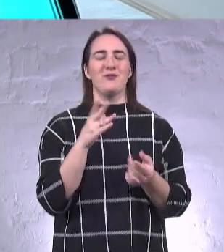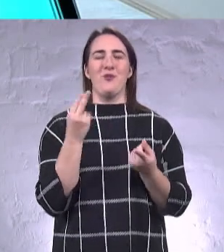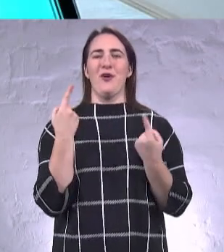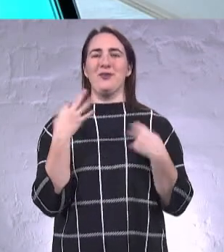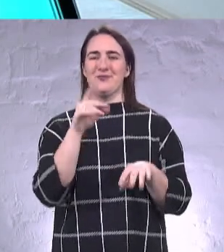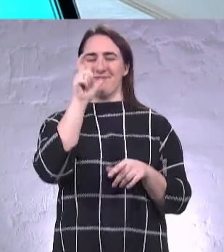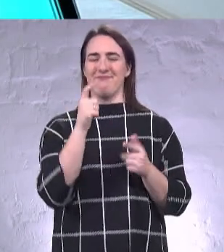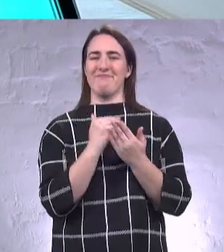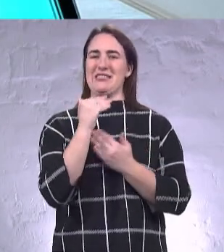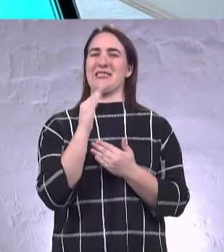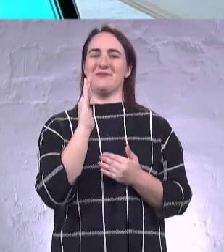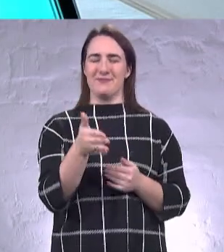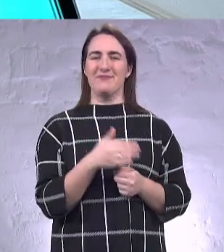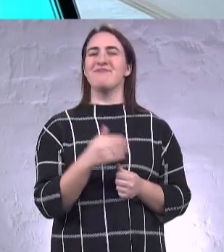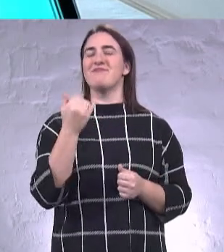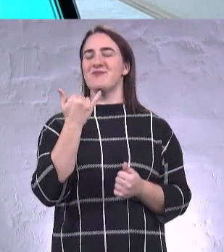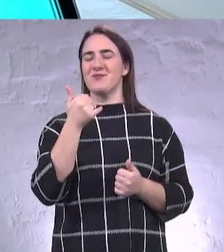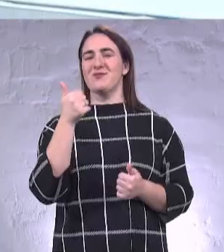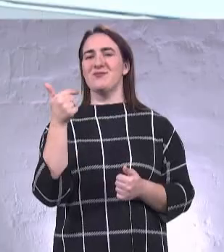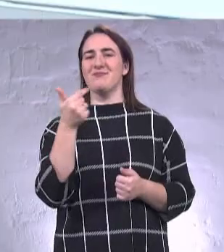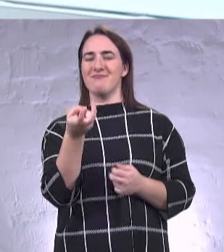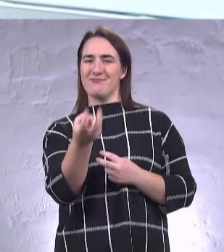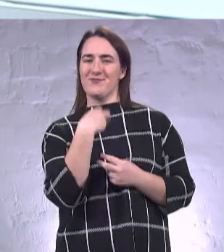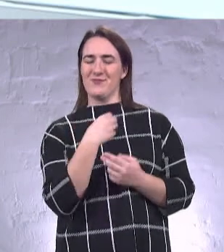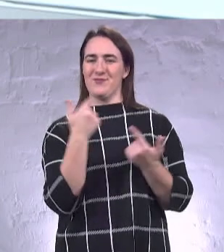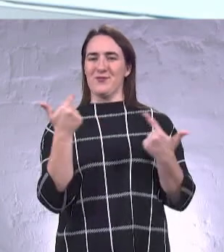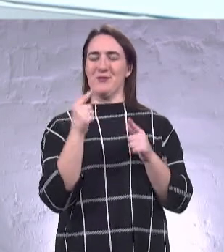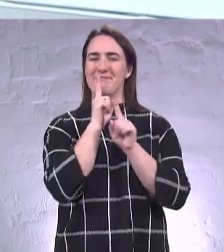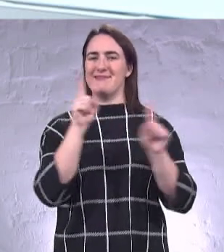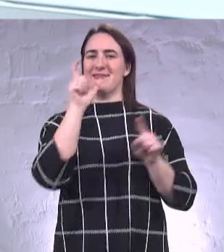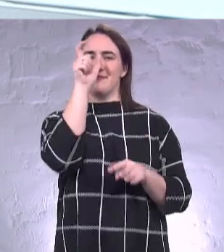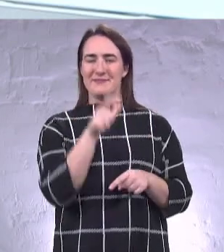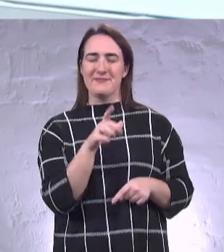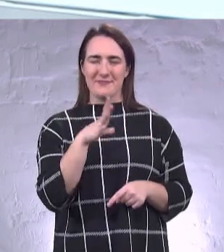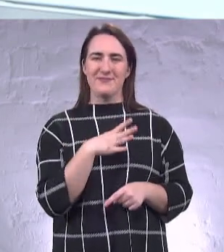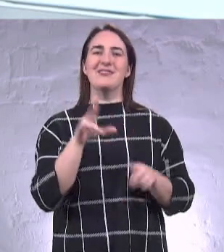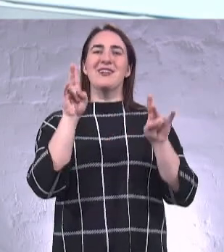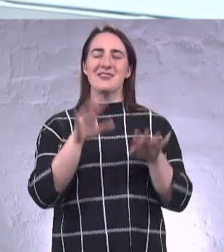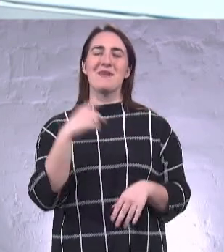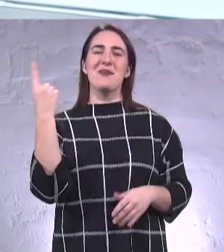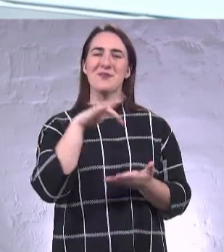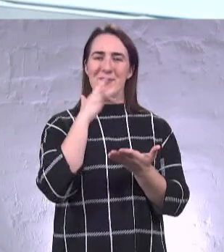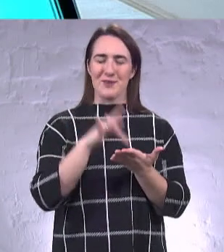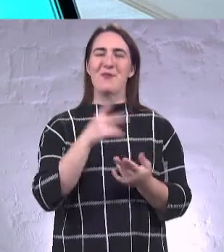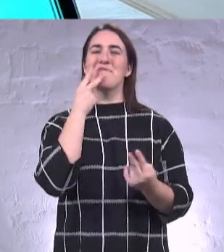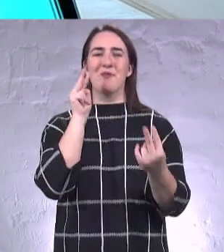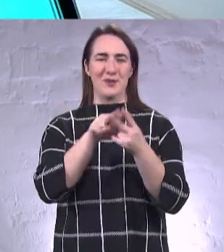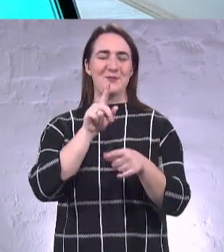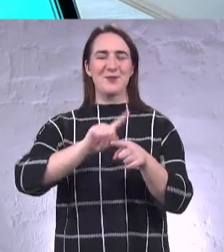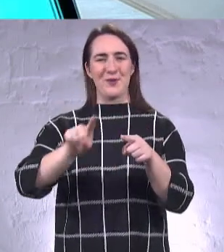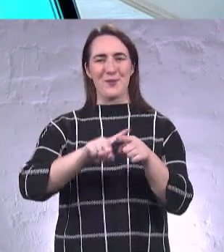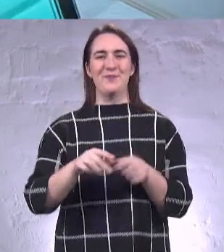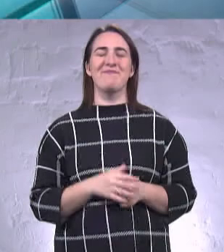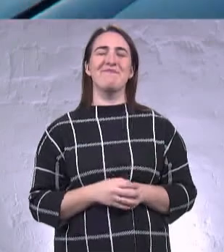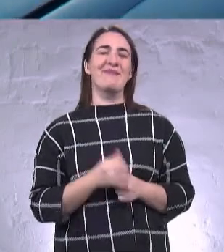цього обажаю. Сергій Гринівецький, почесний громадянин Одеси та Одеської області, був сьогодні в нашій студії. Залишайтеся на Першому міському. Побачимося скоро. Дякую.